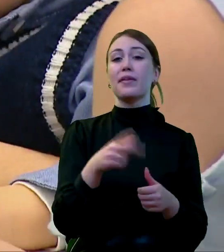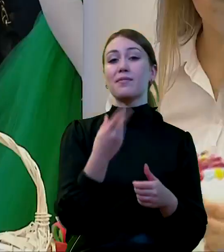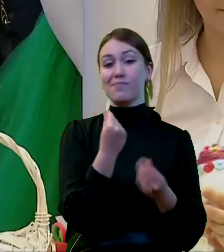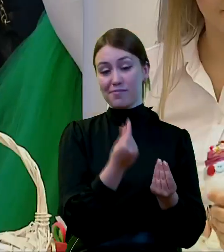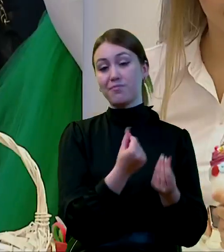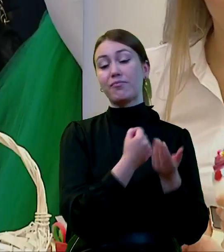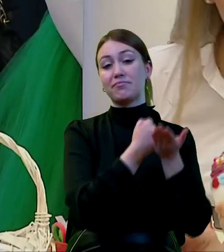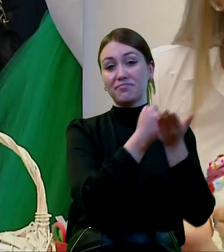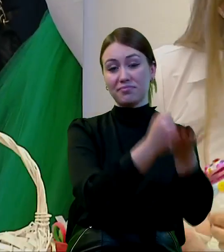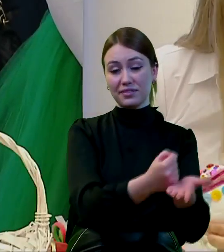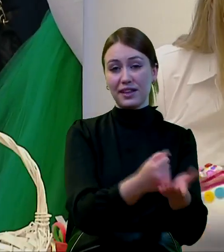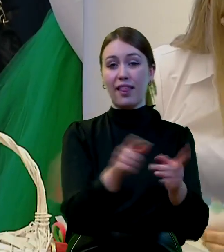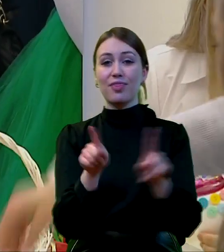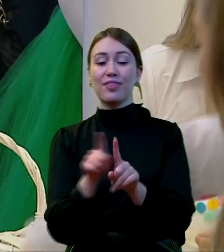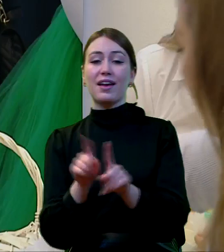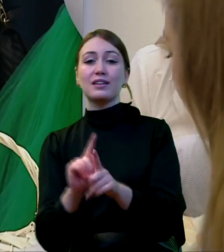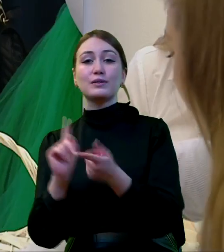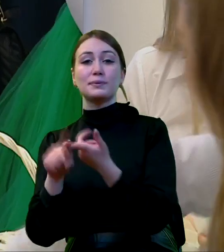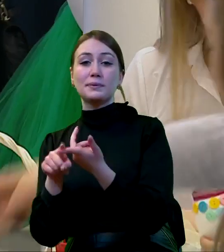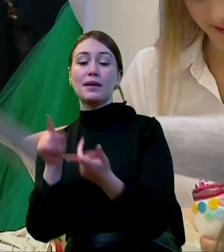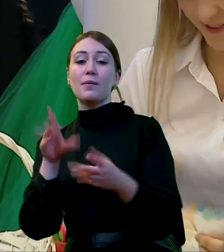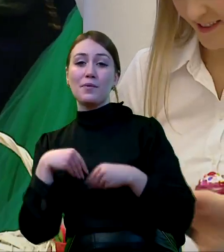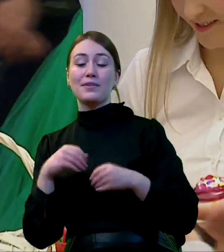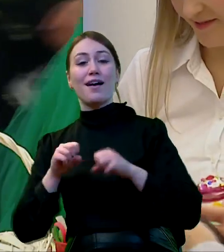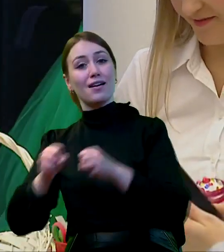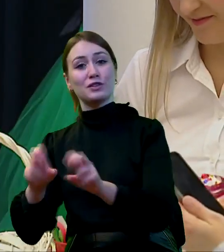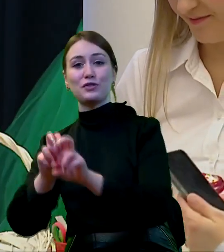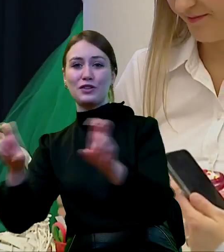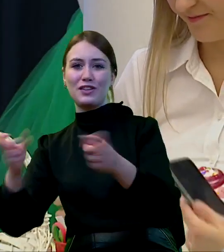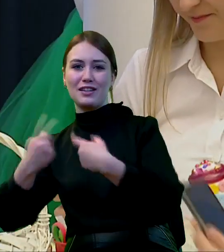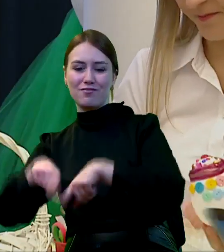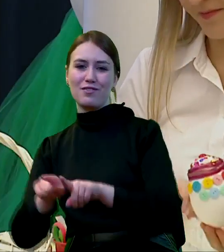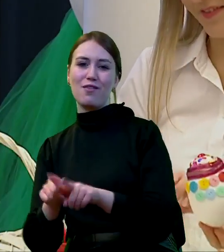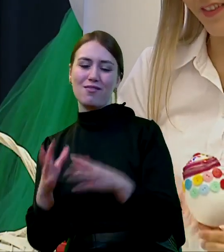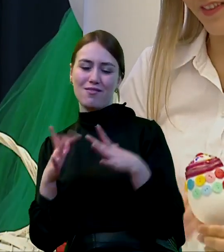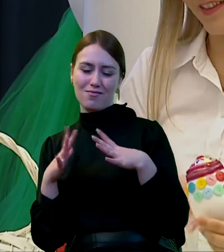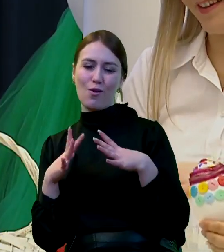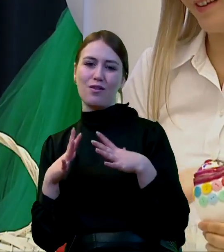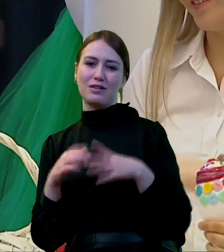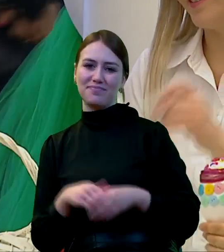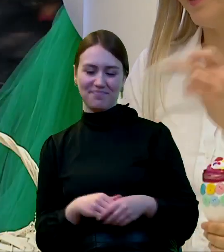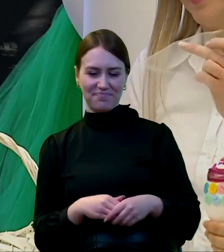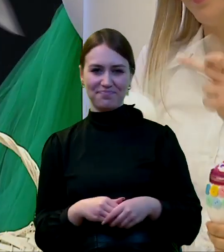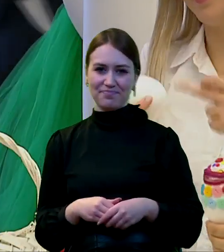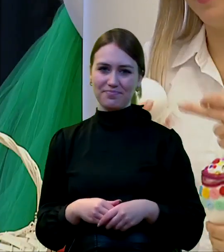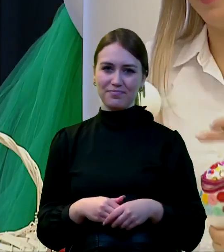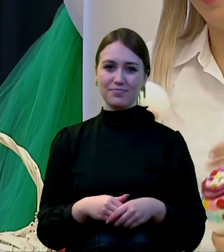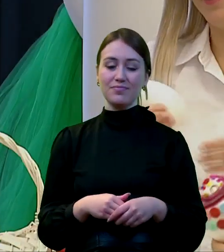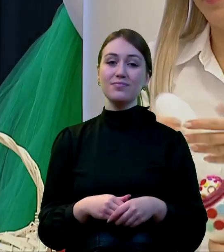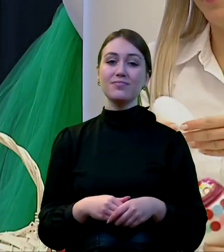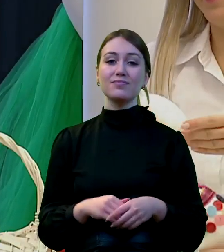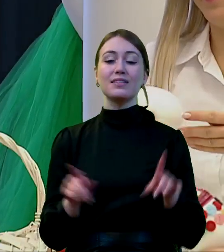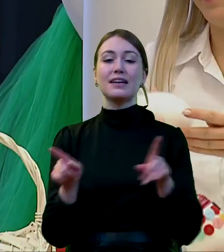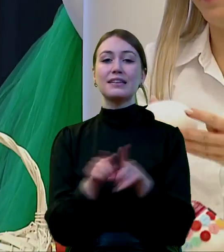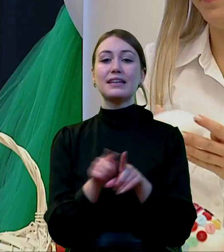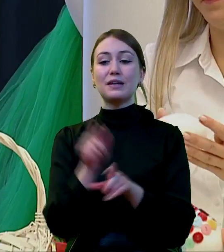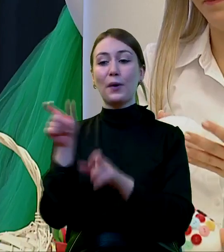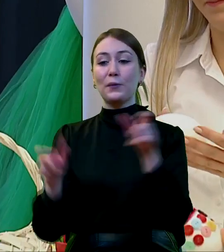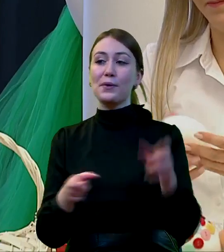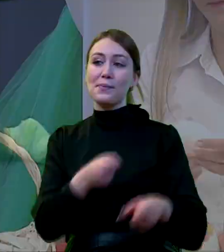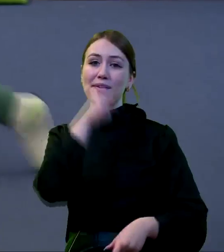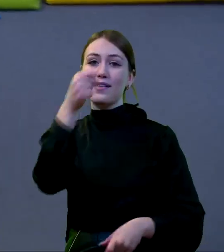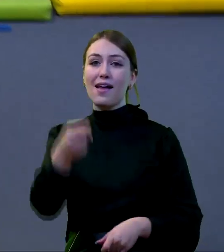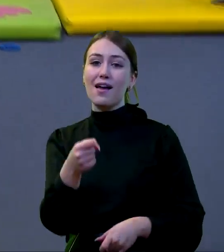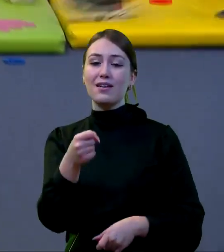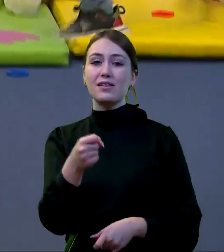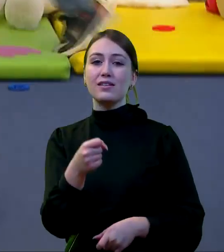materialne, a z drugiej strony też możliwość aktywnego spędzania czasu przez naszych seniorów. Jak również dla tych seniorów,